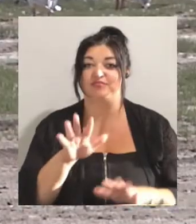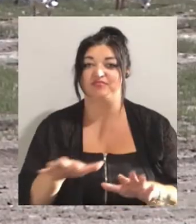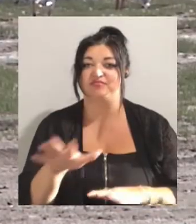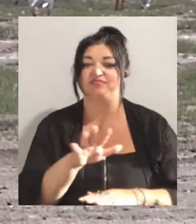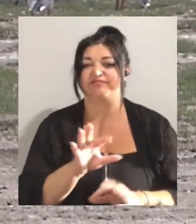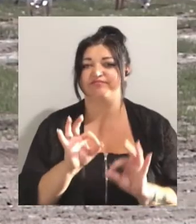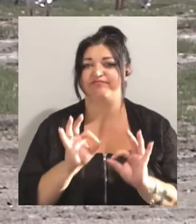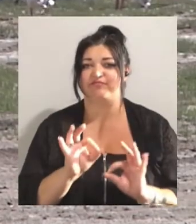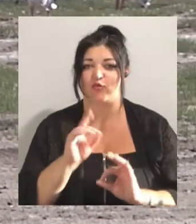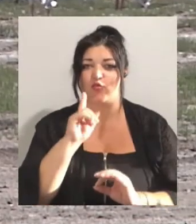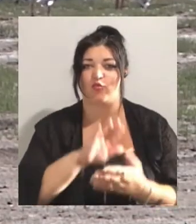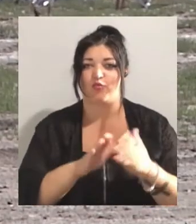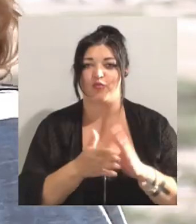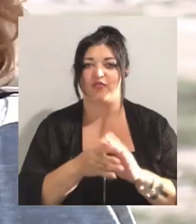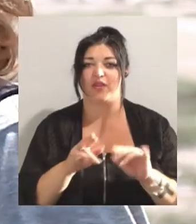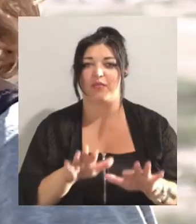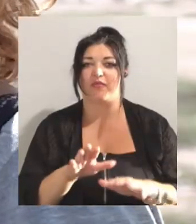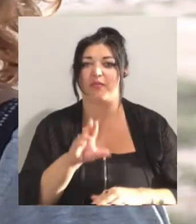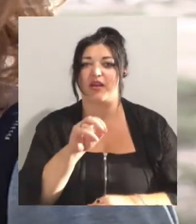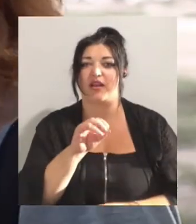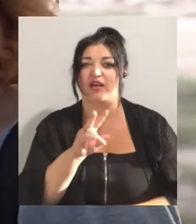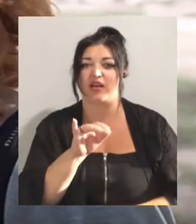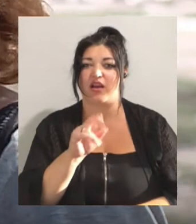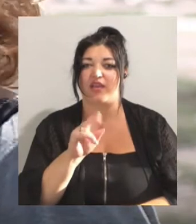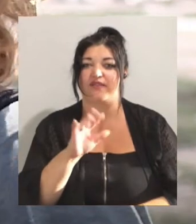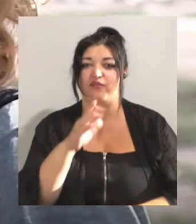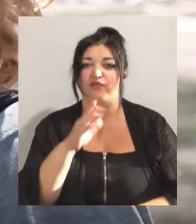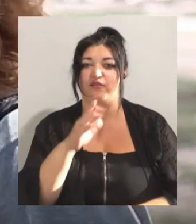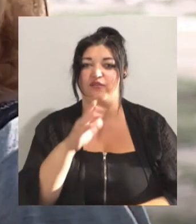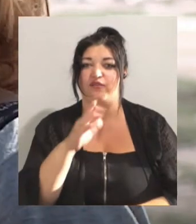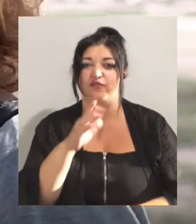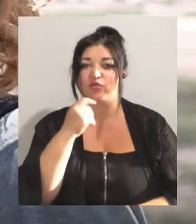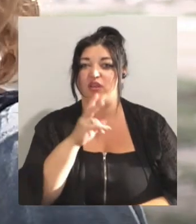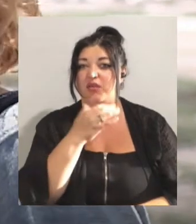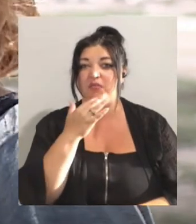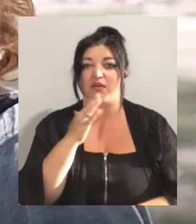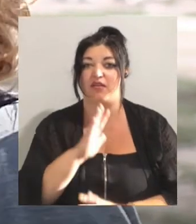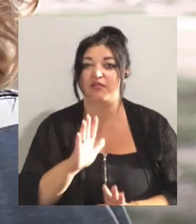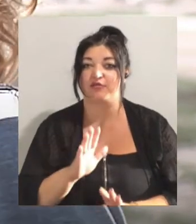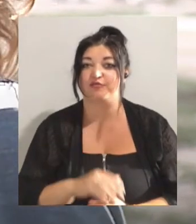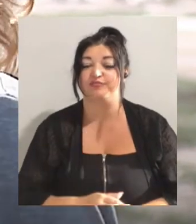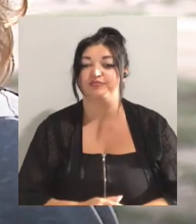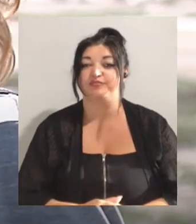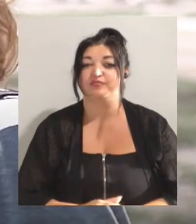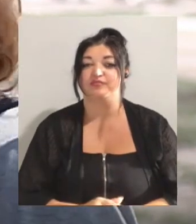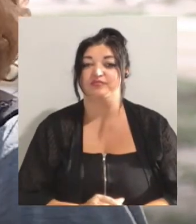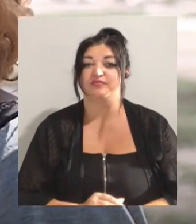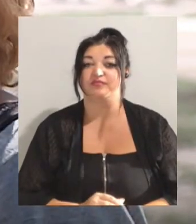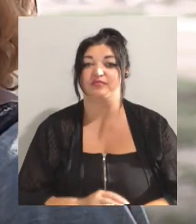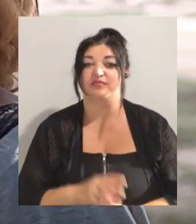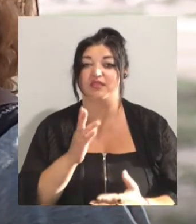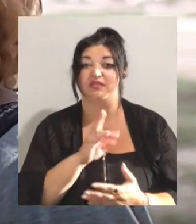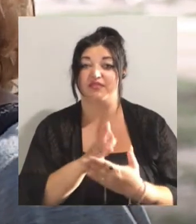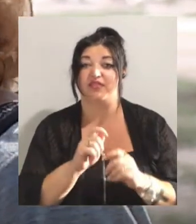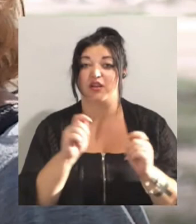перебування пеліканів в Україні небагато. Відвідувачі наші дивуються, для багатьох є відкриттям, що в Україні є пелікани. В